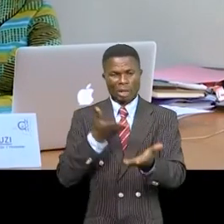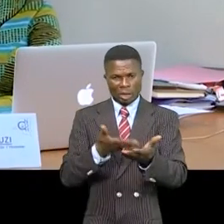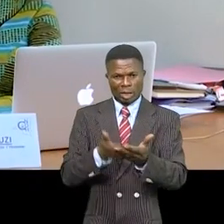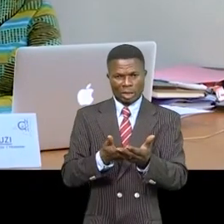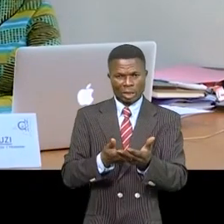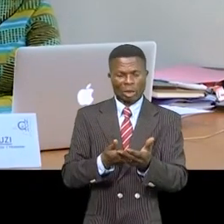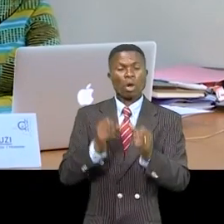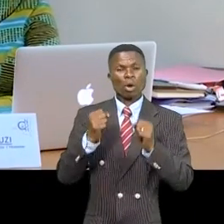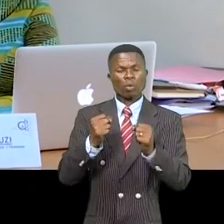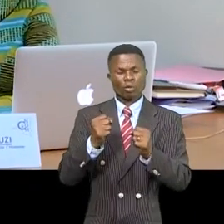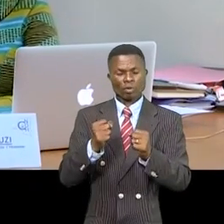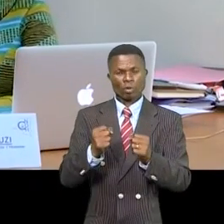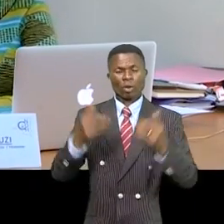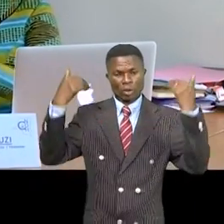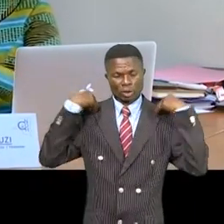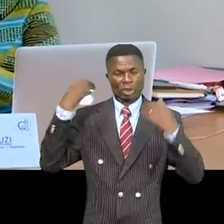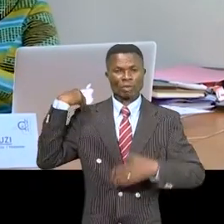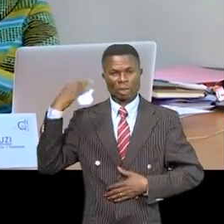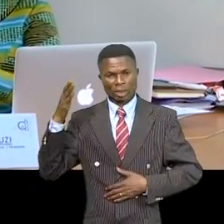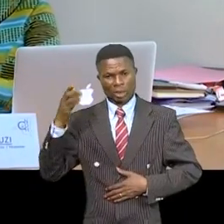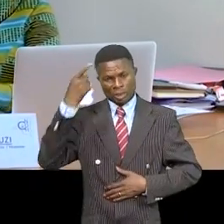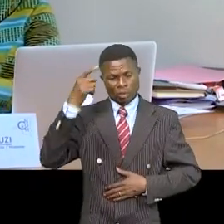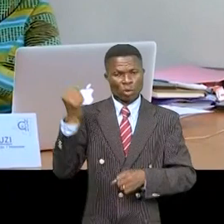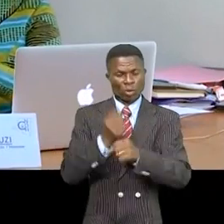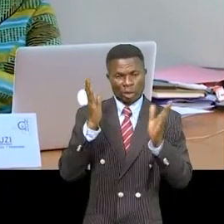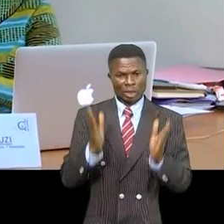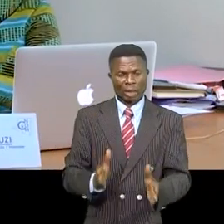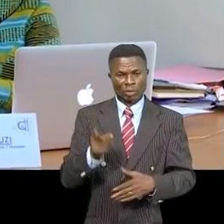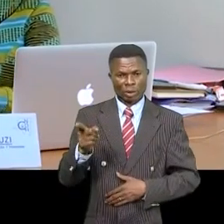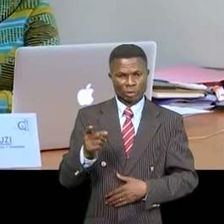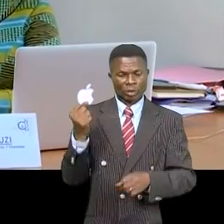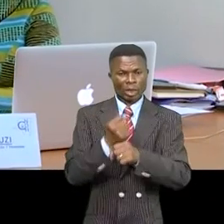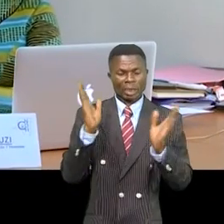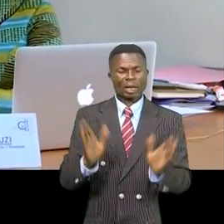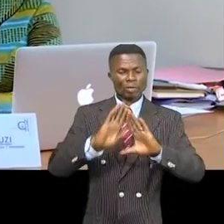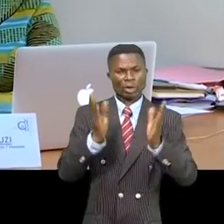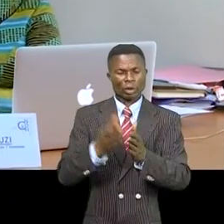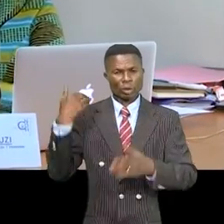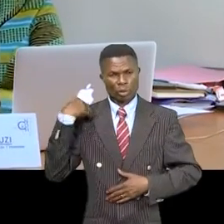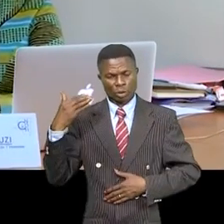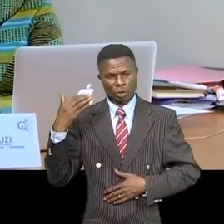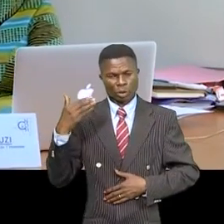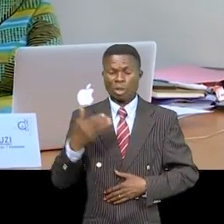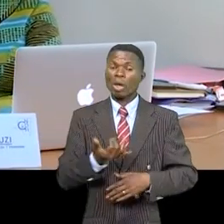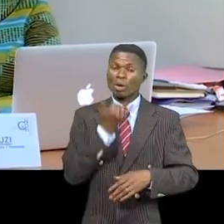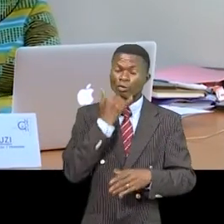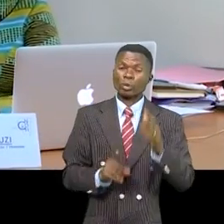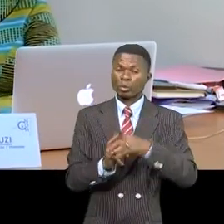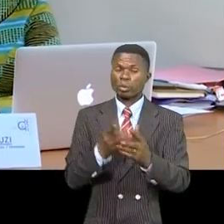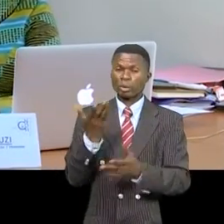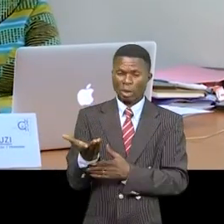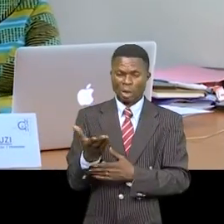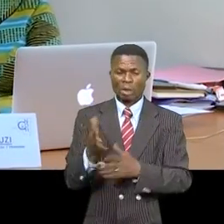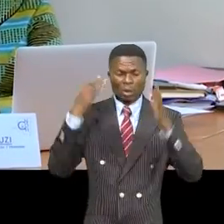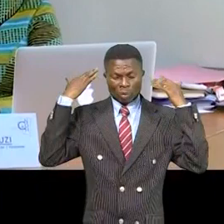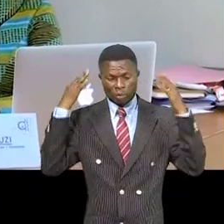qui ont le pouvoir autoritaire de l'État. Tous les agents publics, tous les agents de l'État, quand ils commettent une violation sur la population